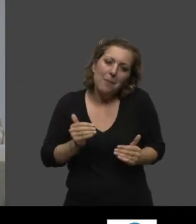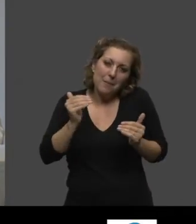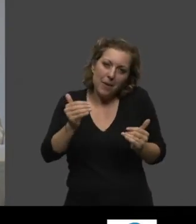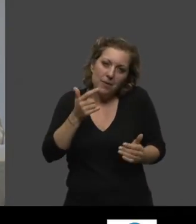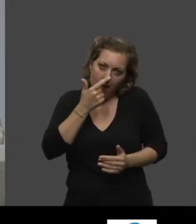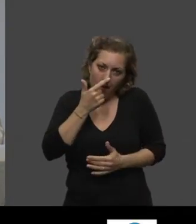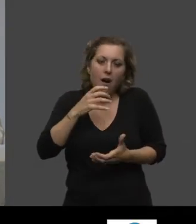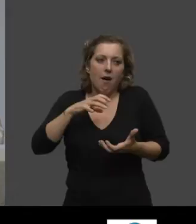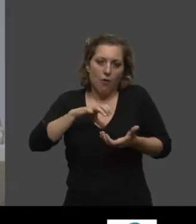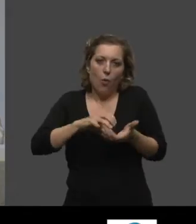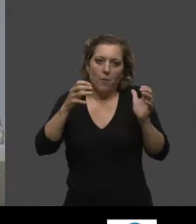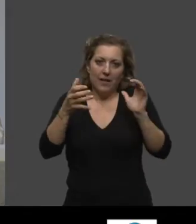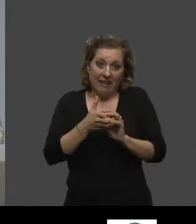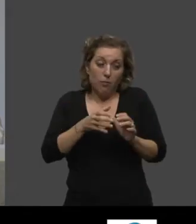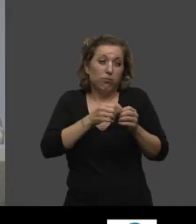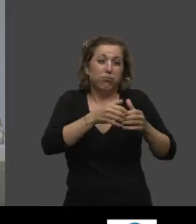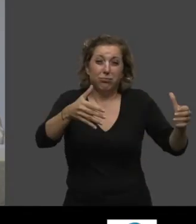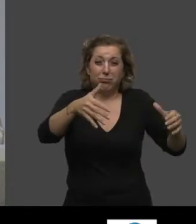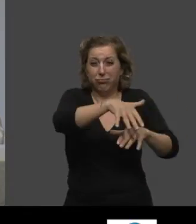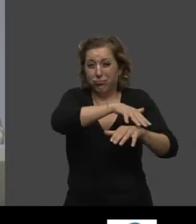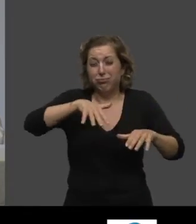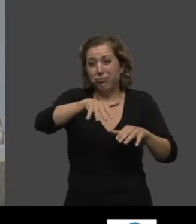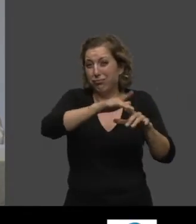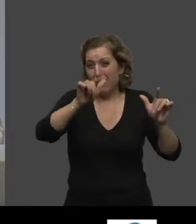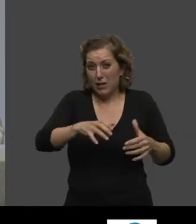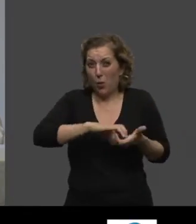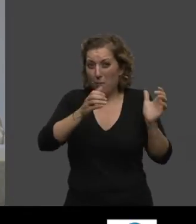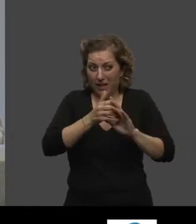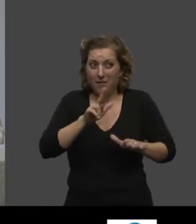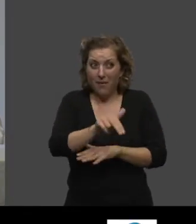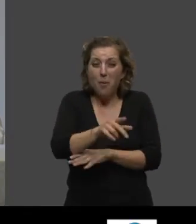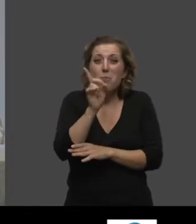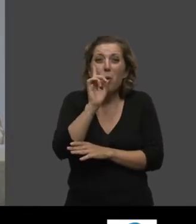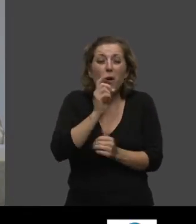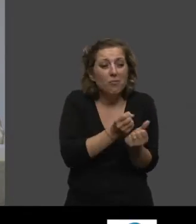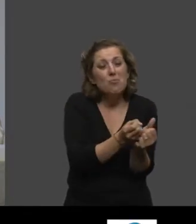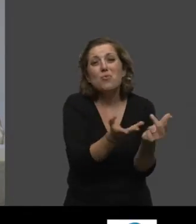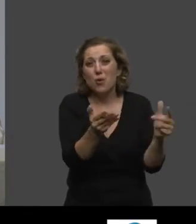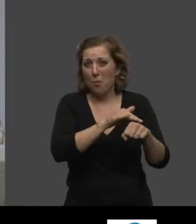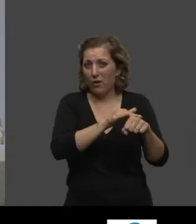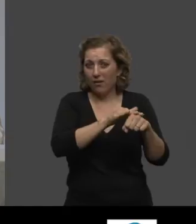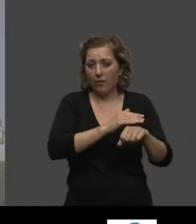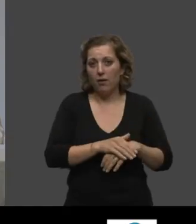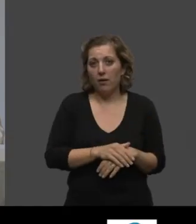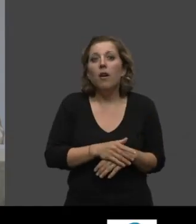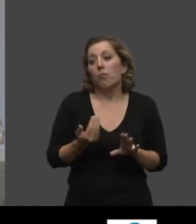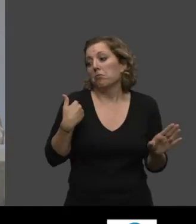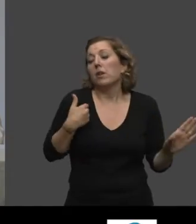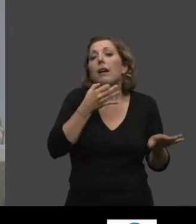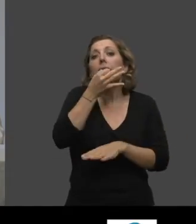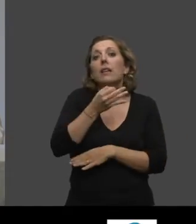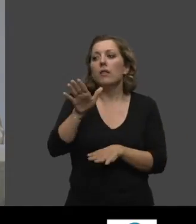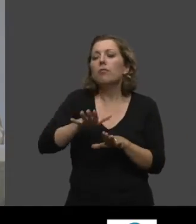extrêmement difficile pour une multitude de raisons. La première, je le disais tout à l'heure, le Français a